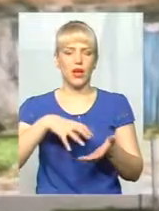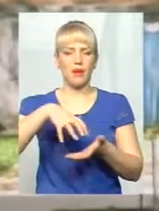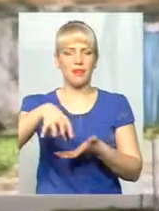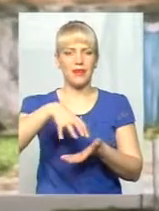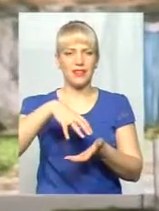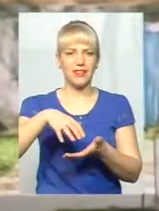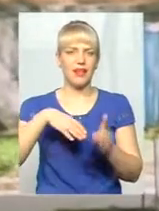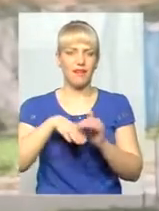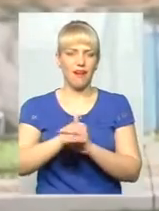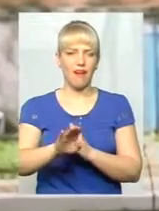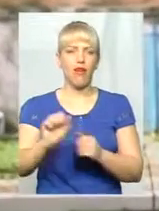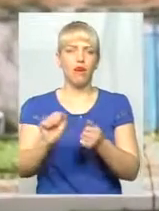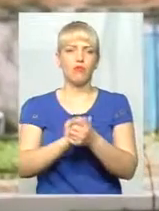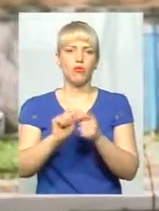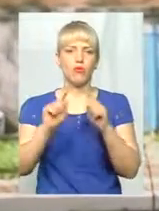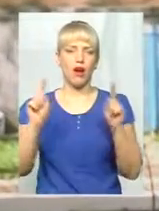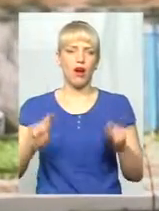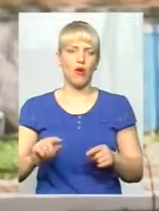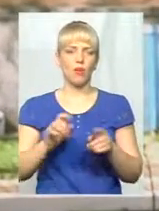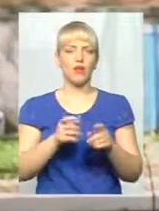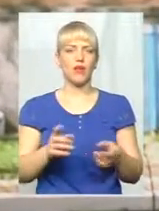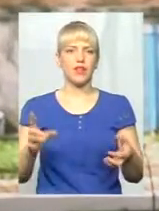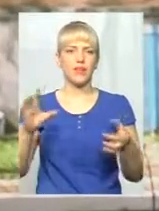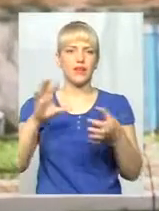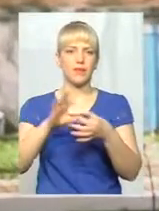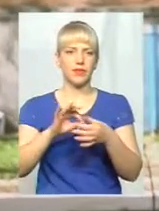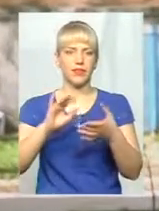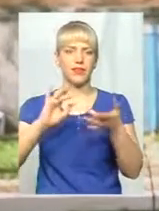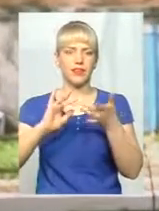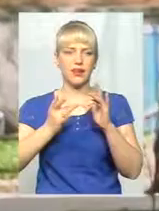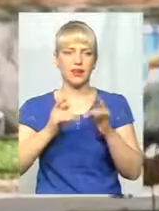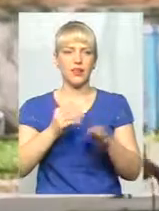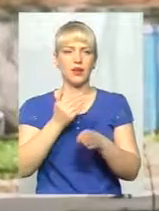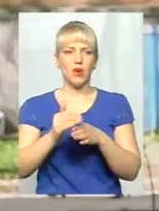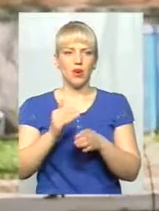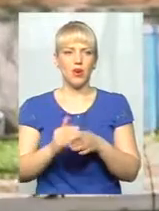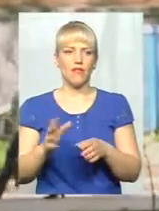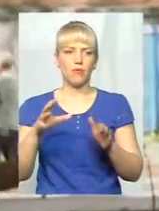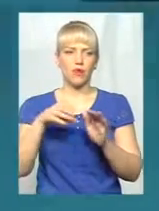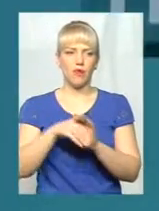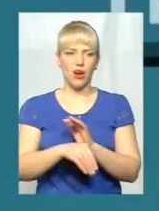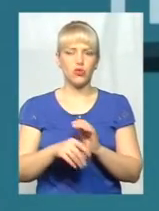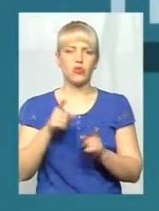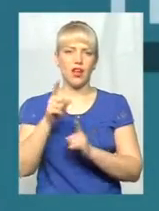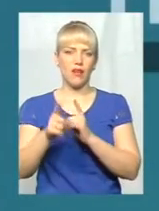провели інтернет. І ми помаленько впроваджуємо реформу в медичній галузі нашого району.